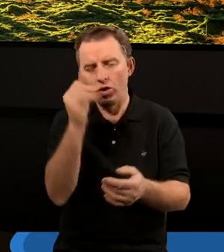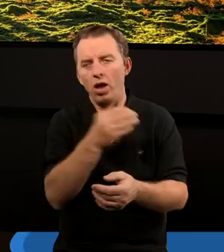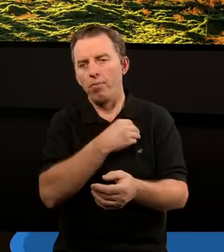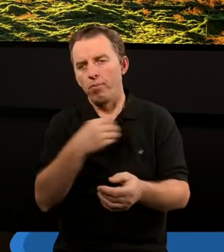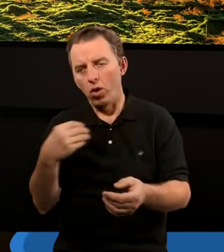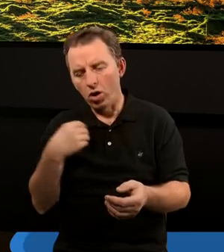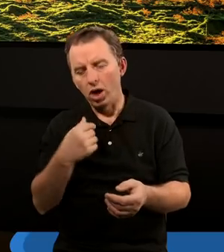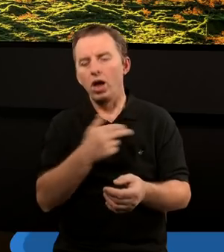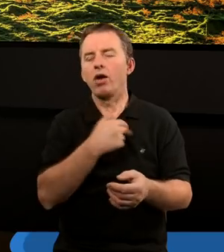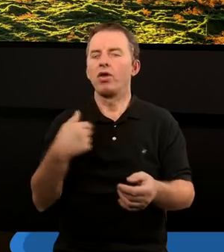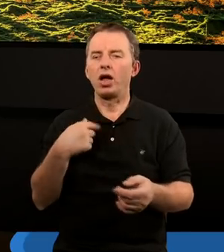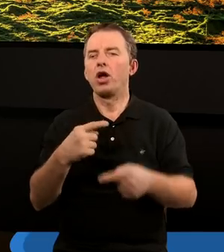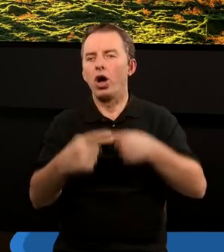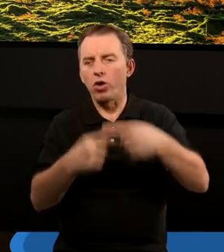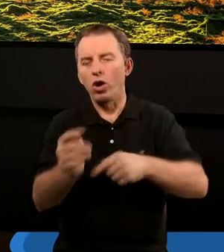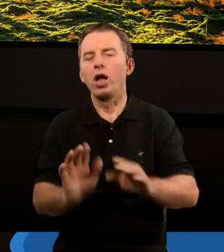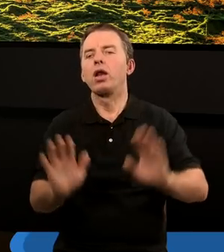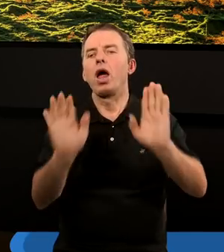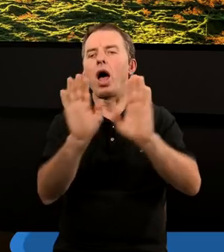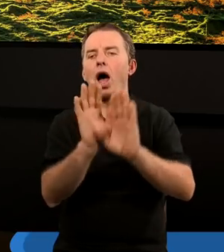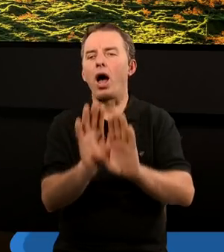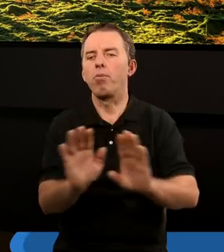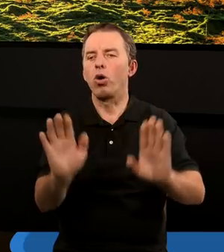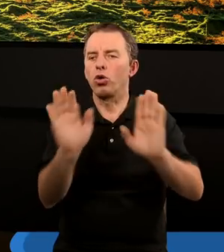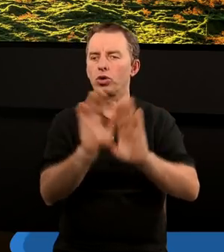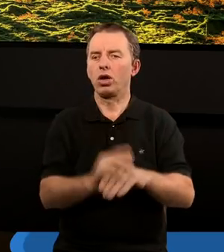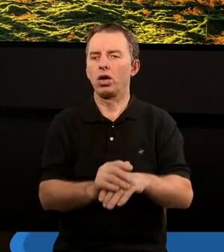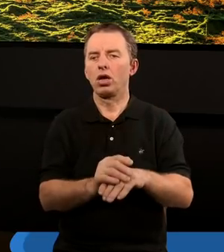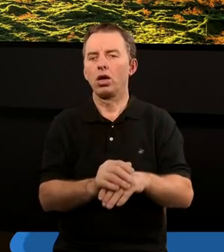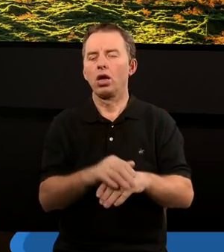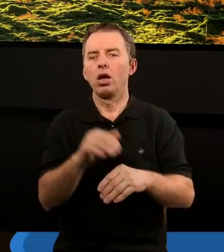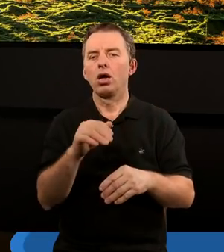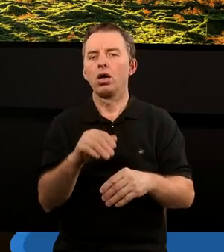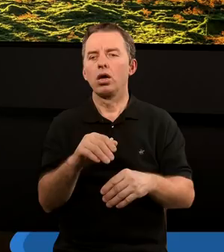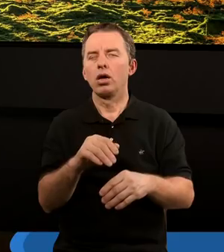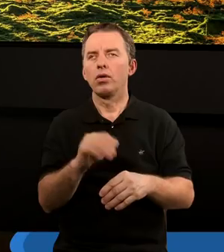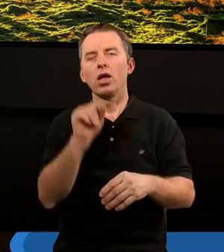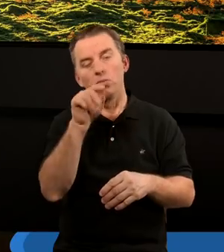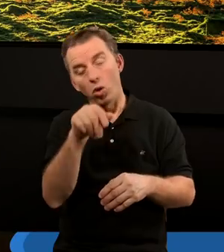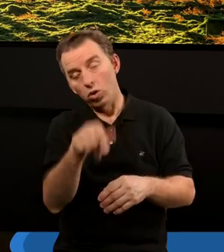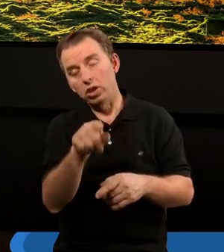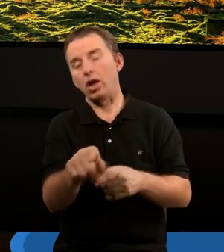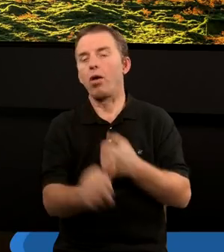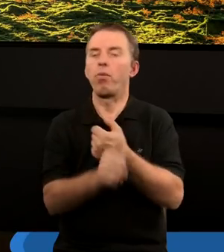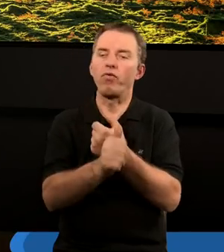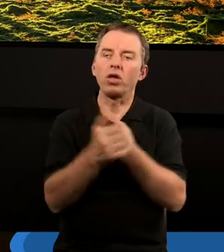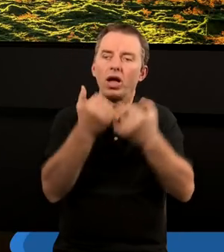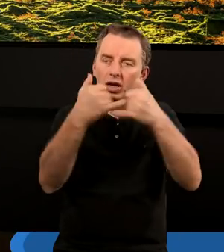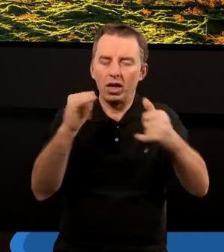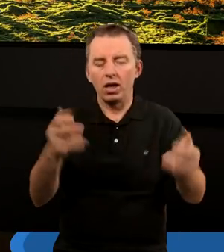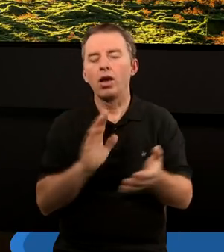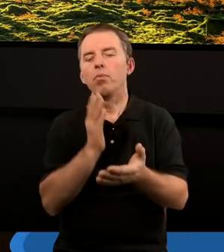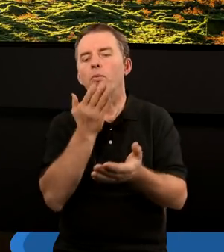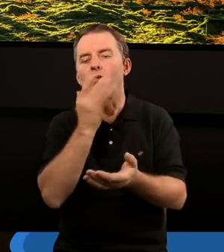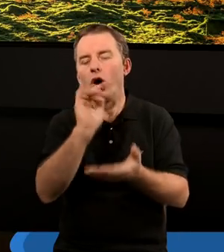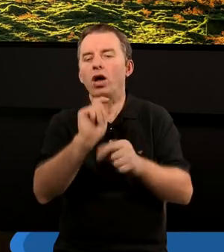Polaków, naszych rodaków, nabożeństwo, choćby z racji takich, a nie innych powiązań